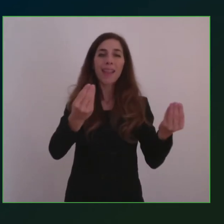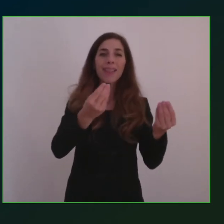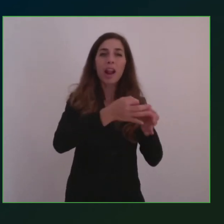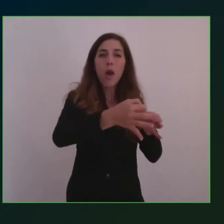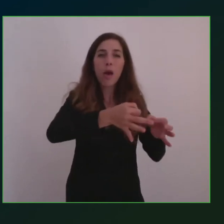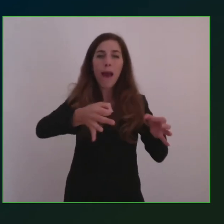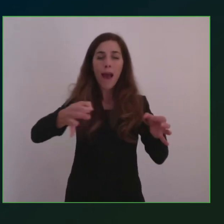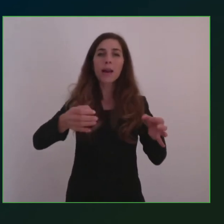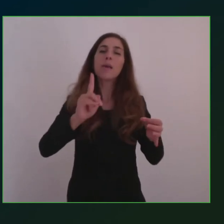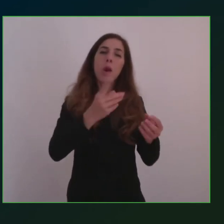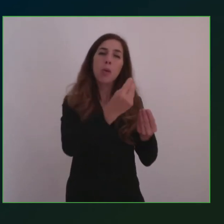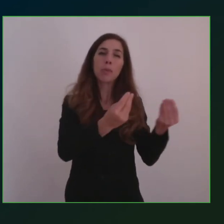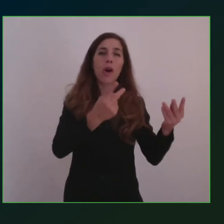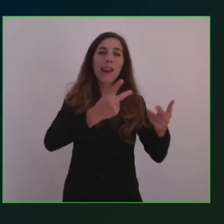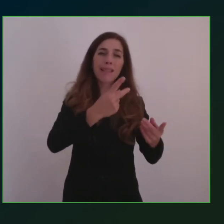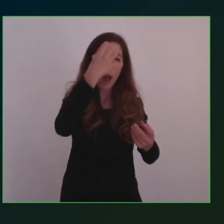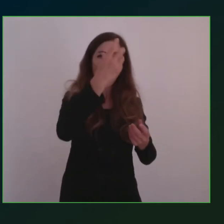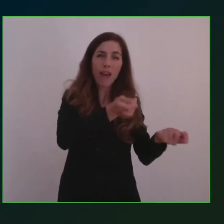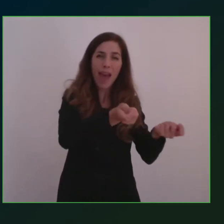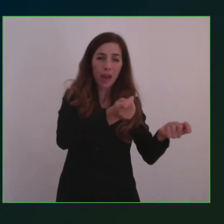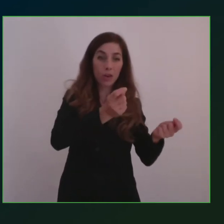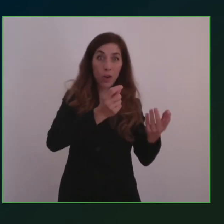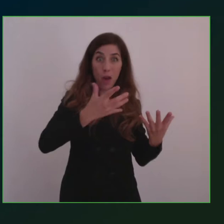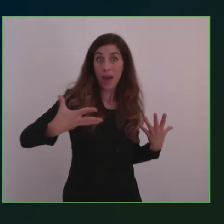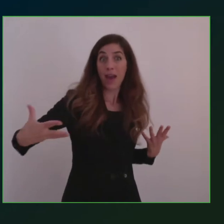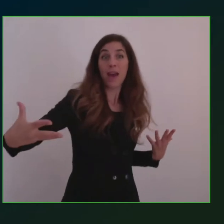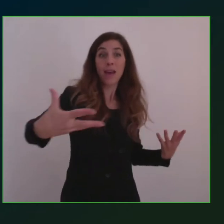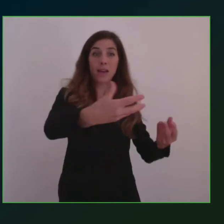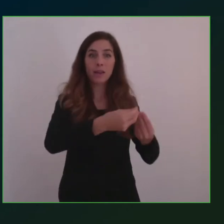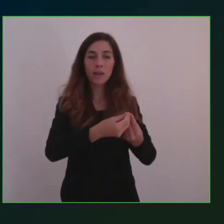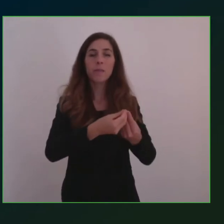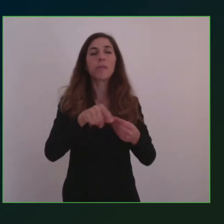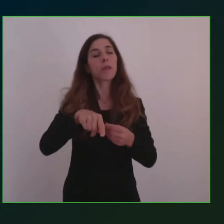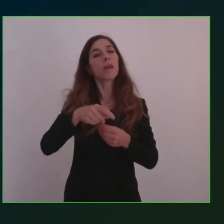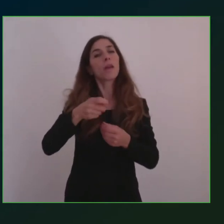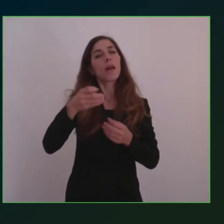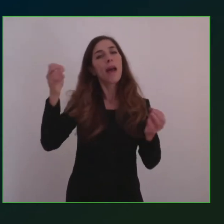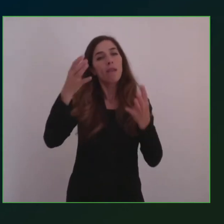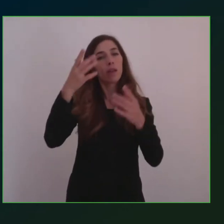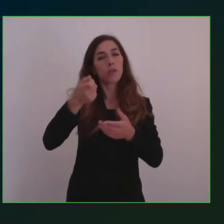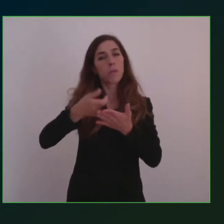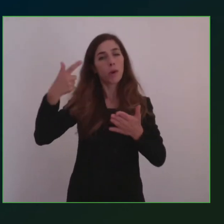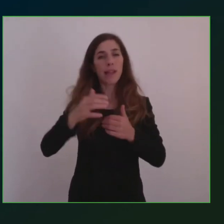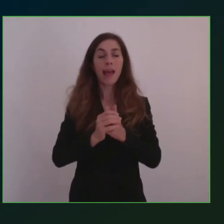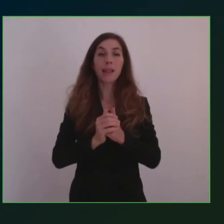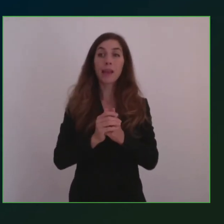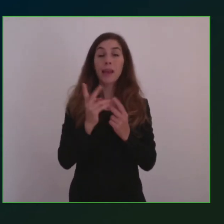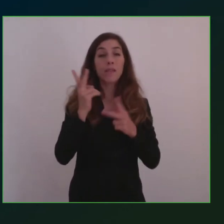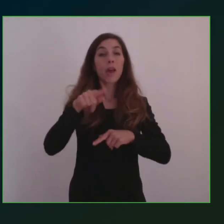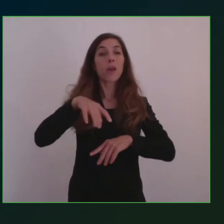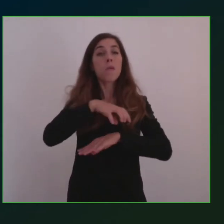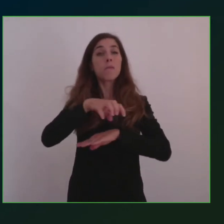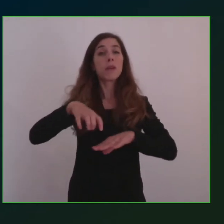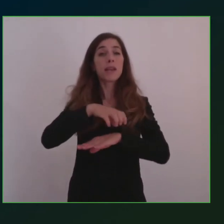importante, siamo lieti di parlarne oggi con il PON Governance, il Ministro Provenzano che doveva aprire questa nostra